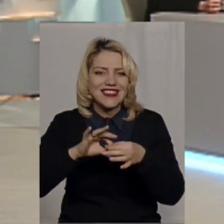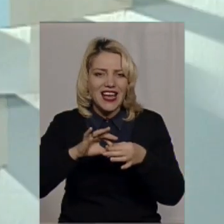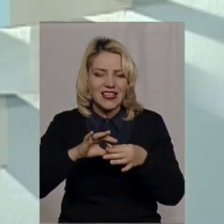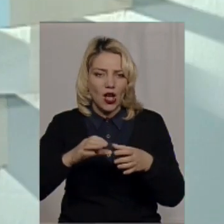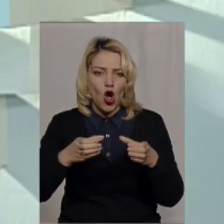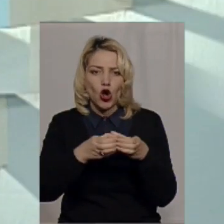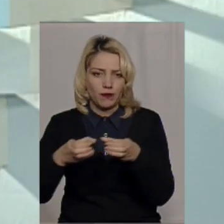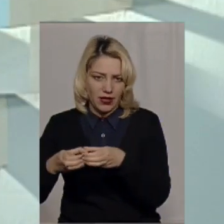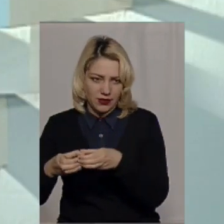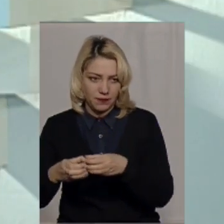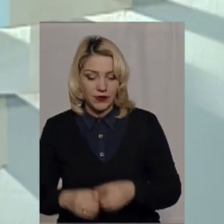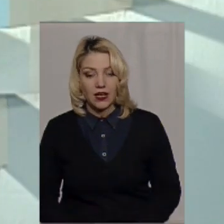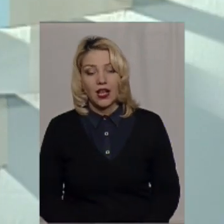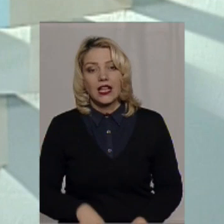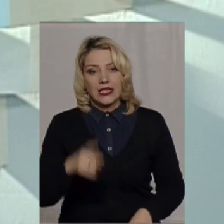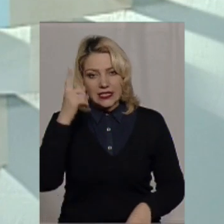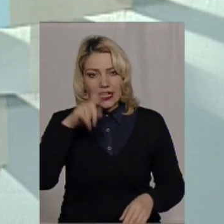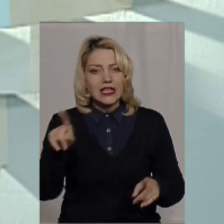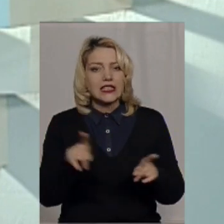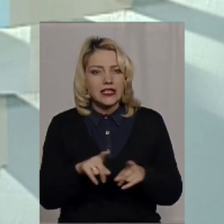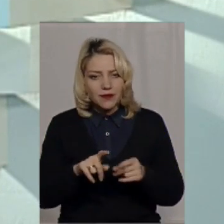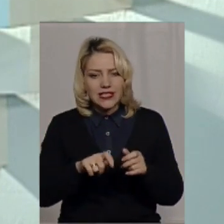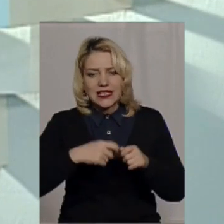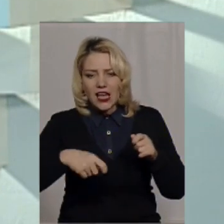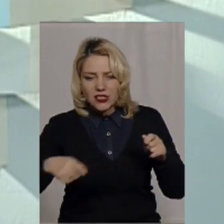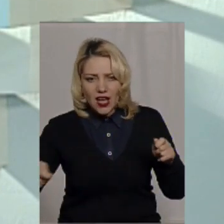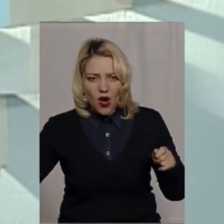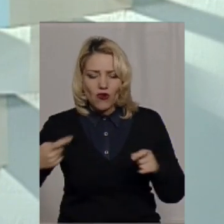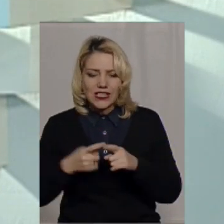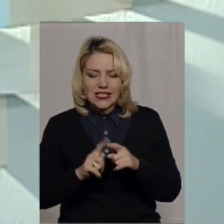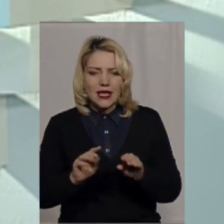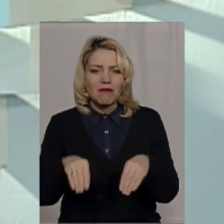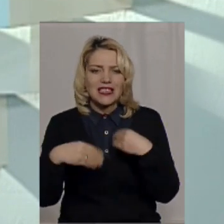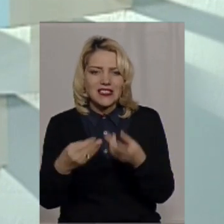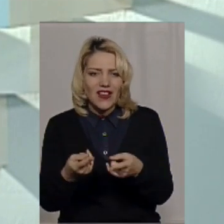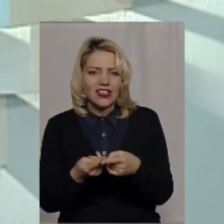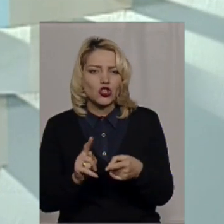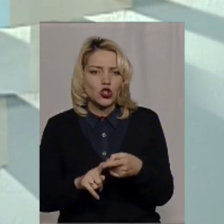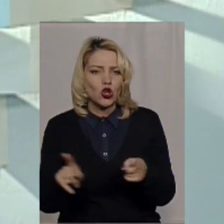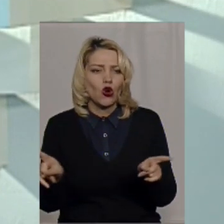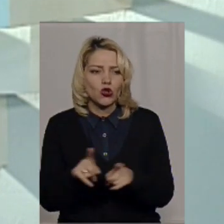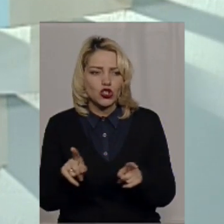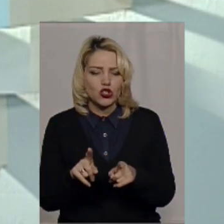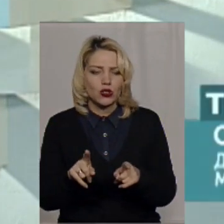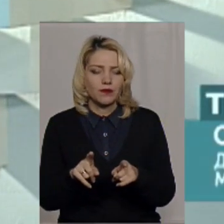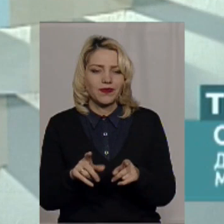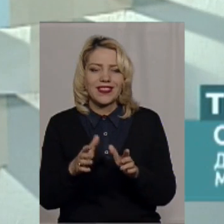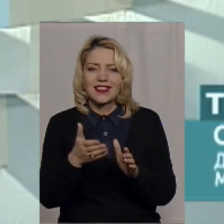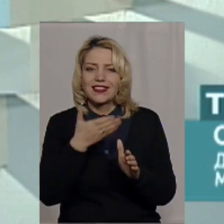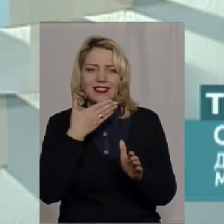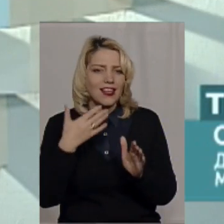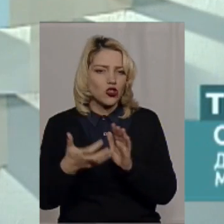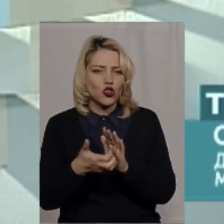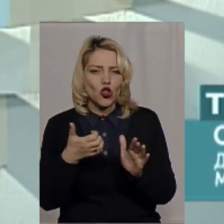Ну, ви знаєте, затягування з об'єднанням призвели до того, що громади недоотримують. Ви знаєте,